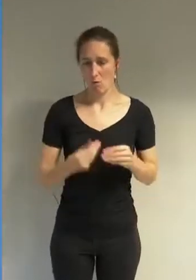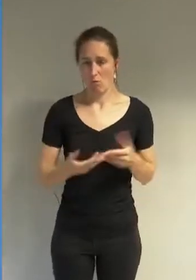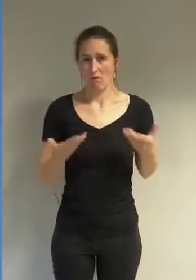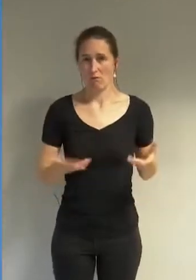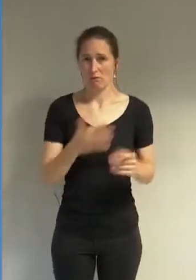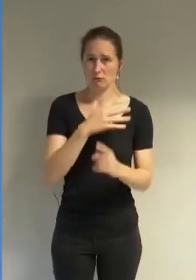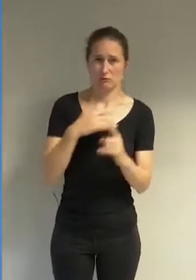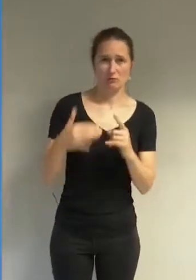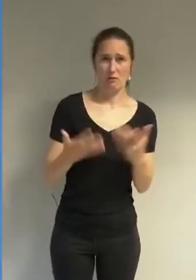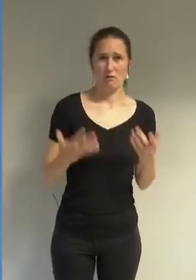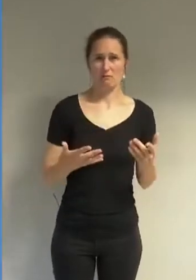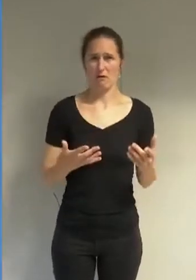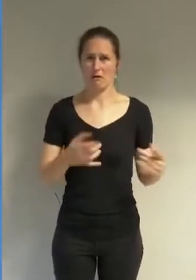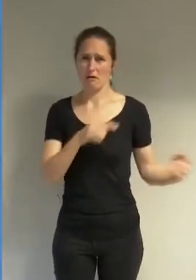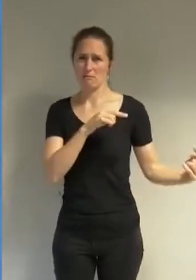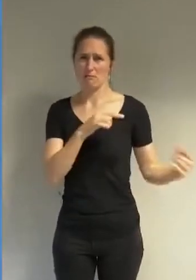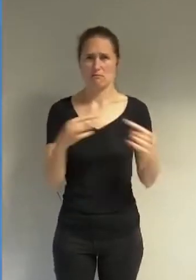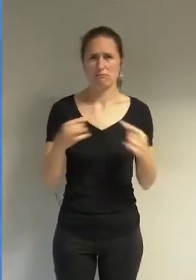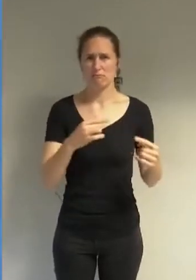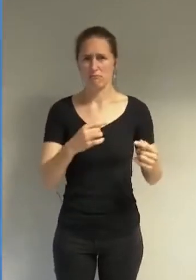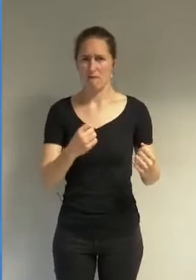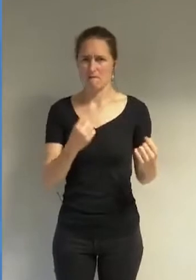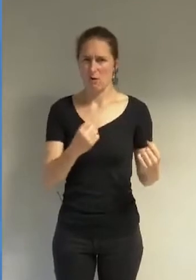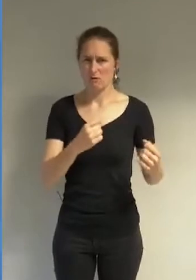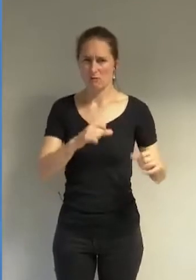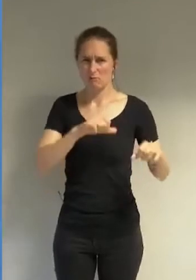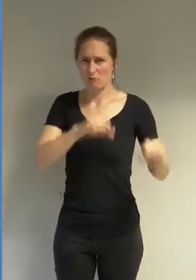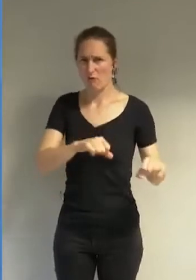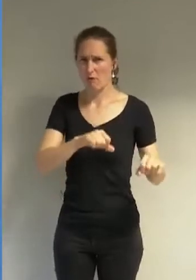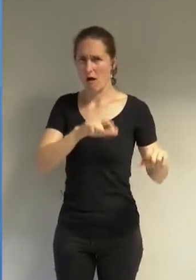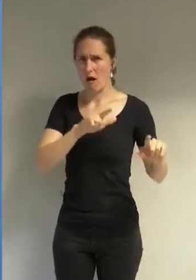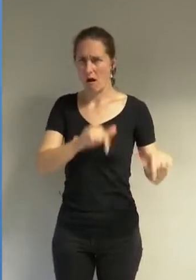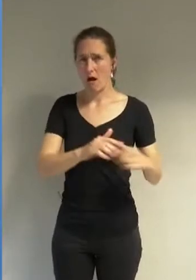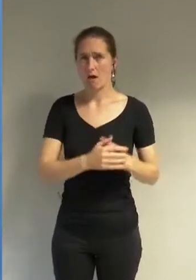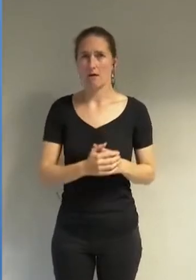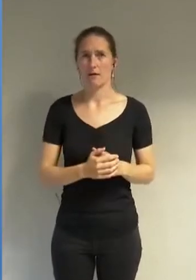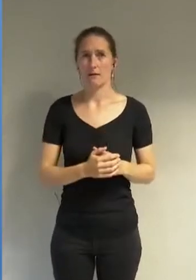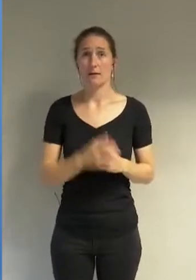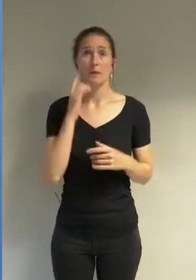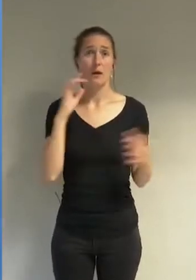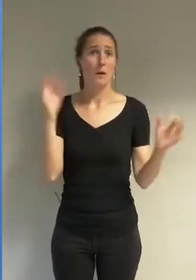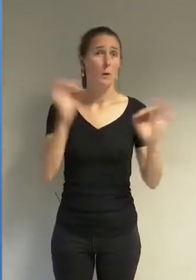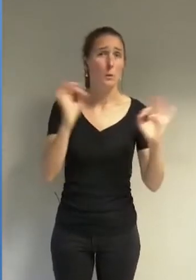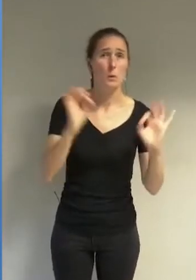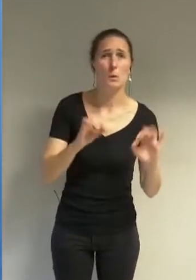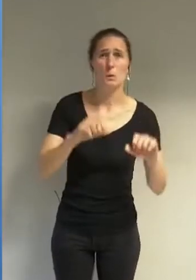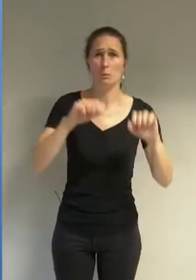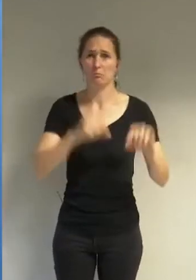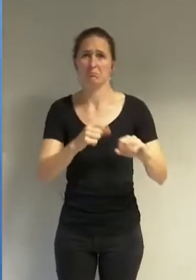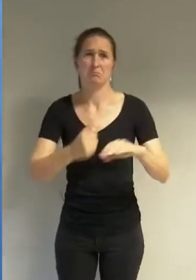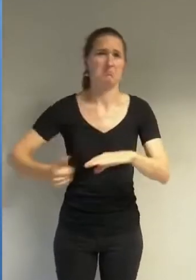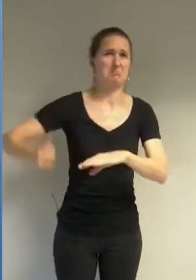exempte de rapports de domination si tel était le cas nous n'aurions pas ce débat aujourd'hui